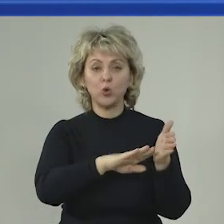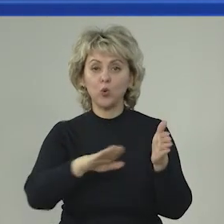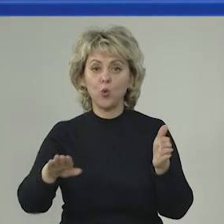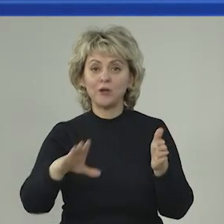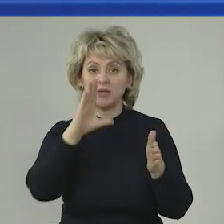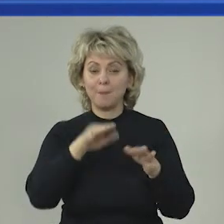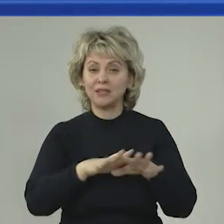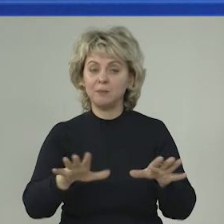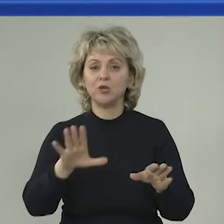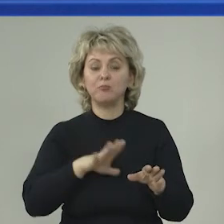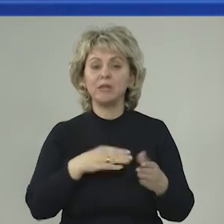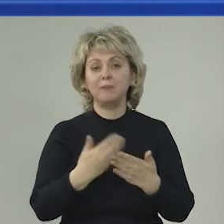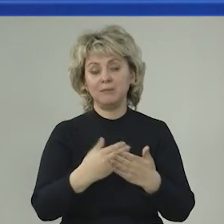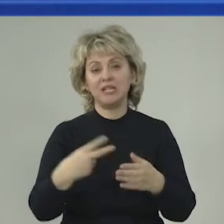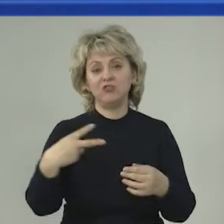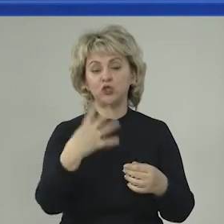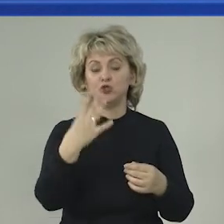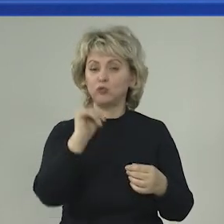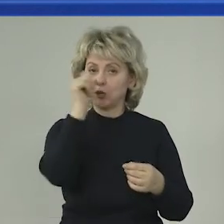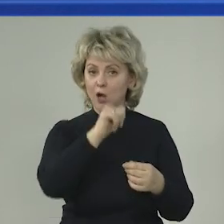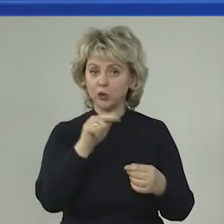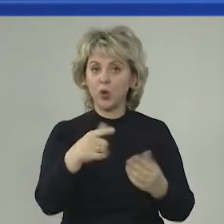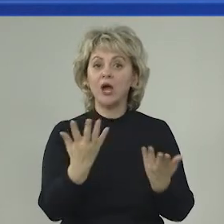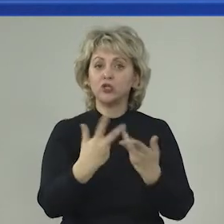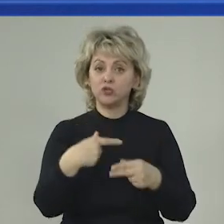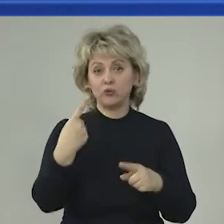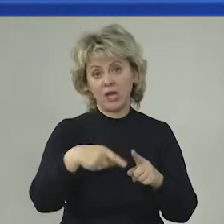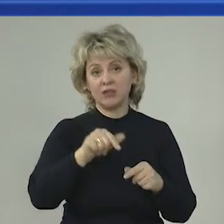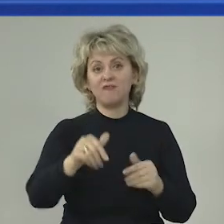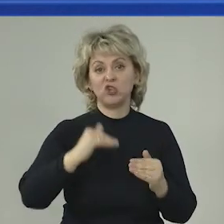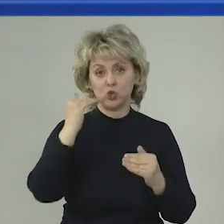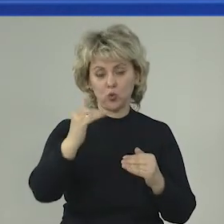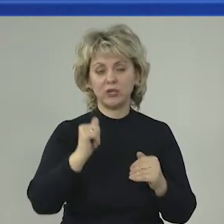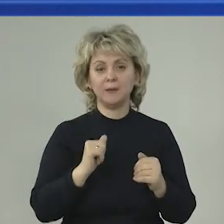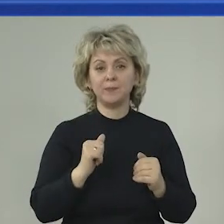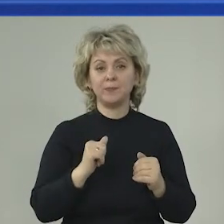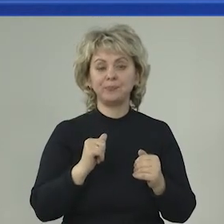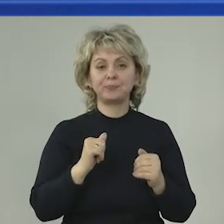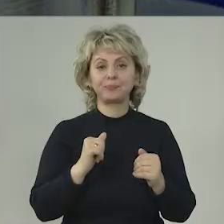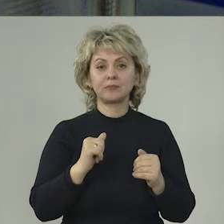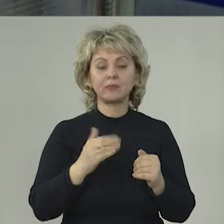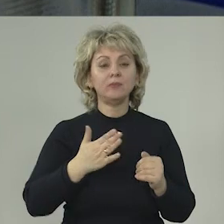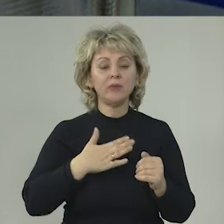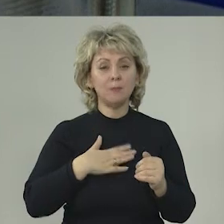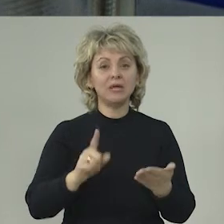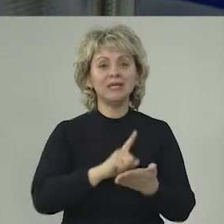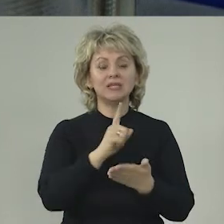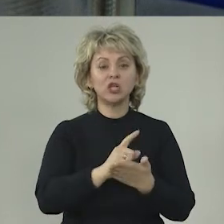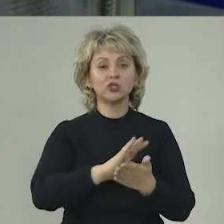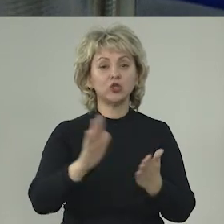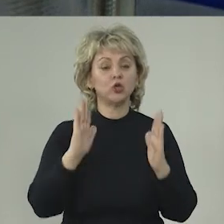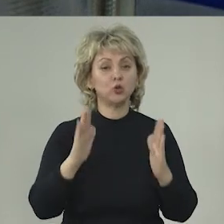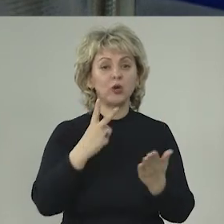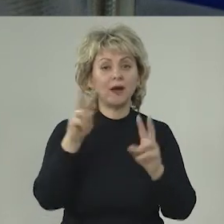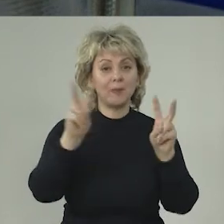уровень подтопления был примерно в 2004 году. Они считают его достаточно высоким. Мы должны